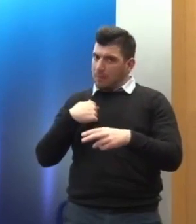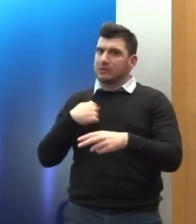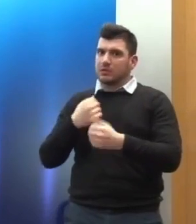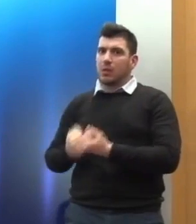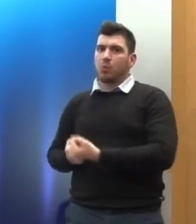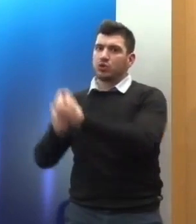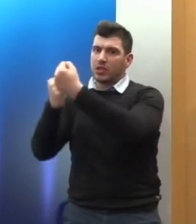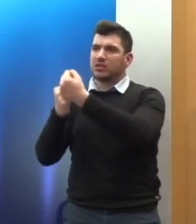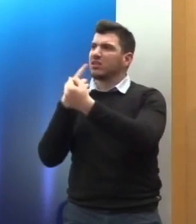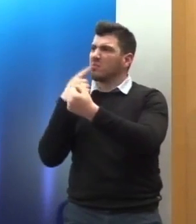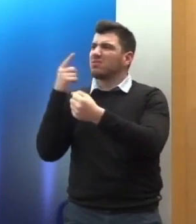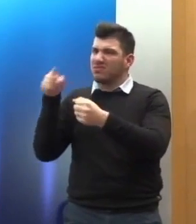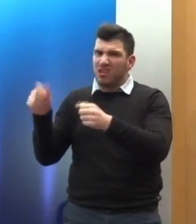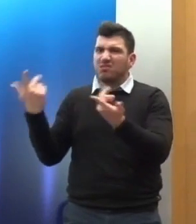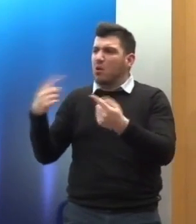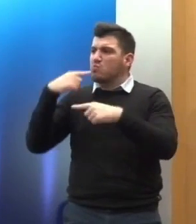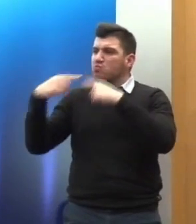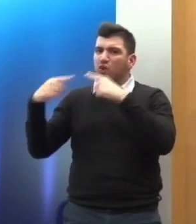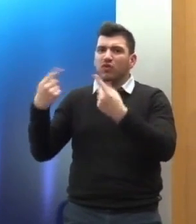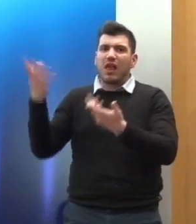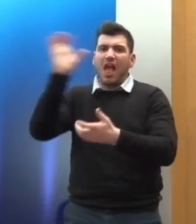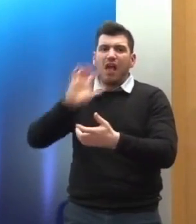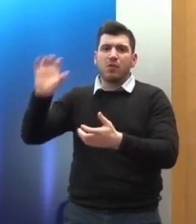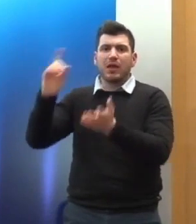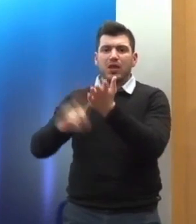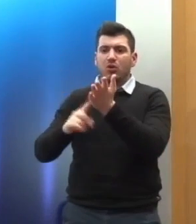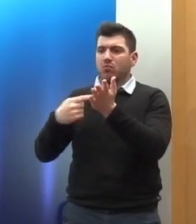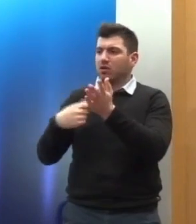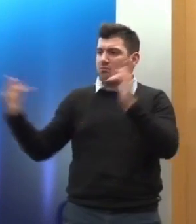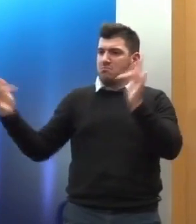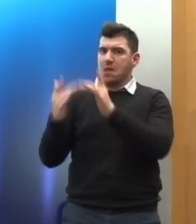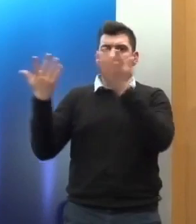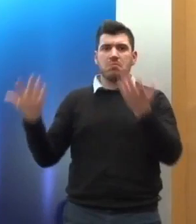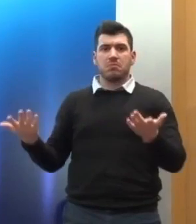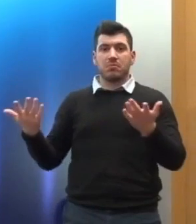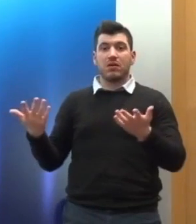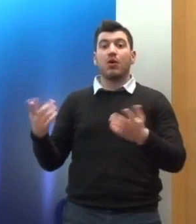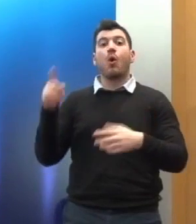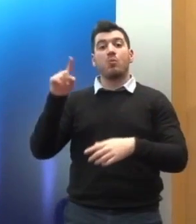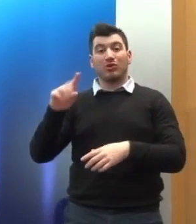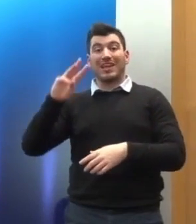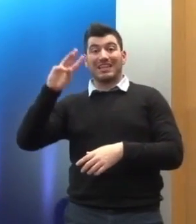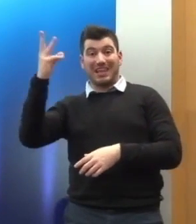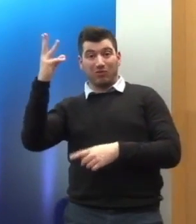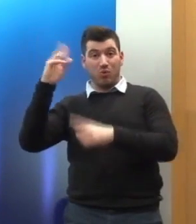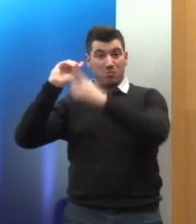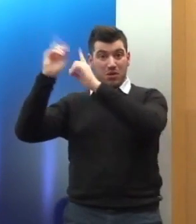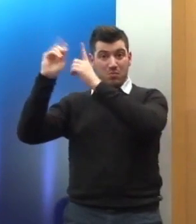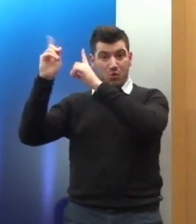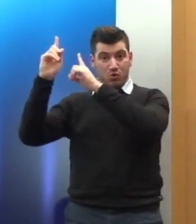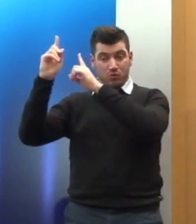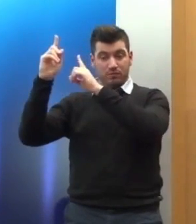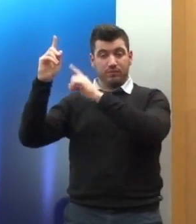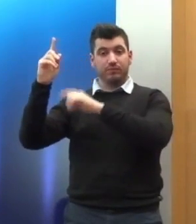Ευρωπαϊκό Κοινωνικό Χάρτη. Για αυτόν λόγο στο πλαίσιο του Τρίτη Μνημονίου έχουμε αναλάβει την